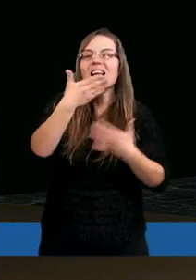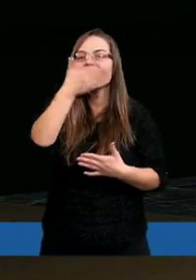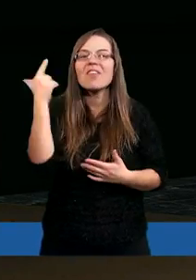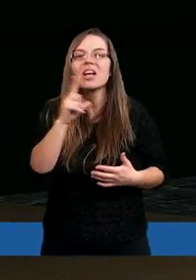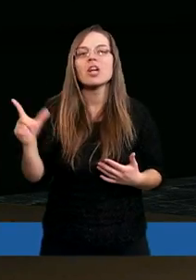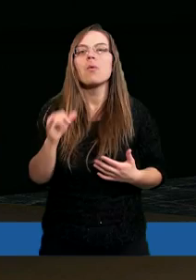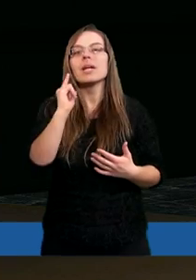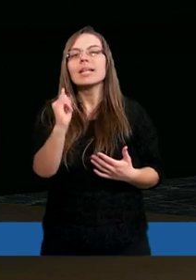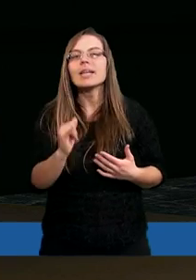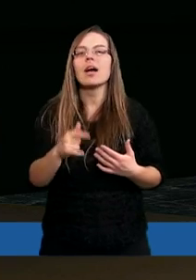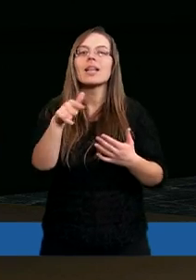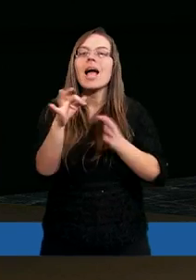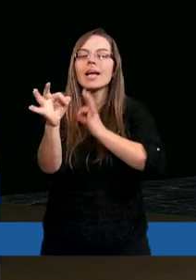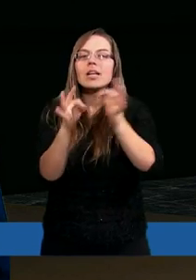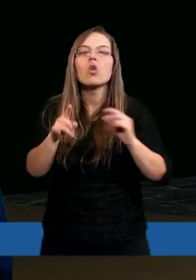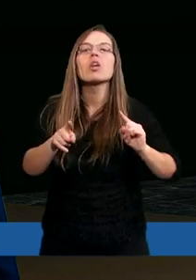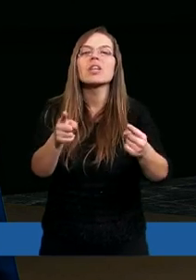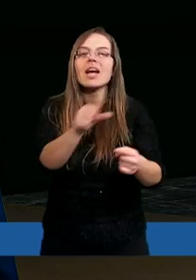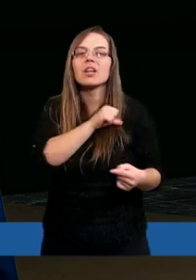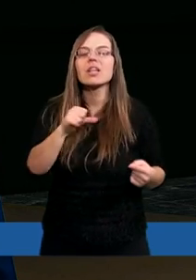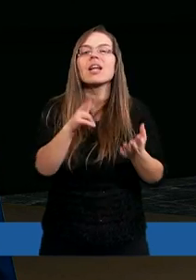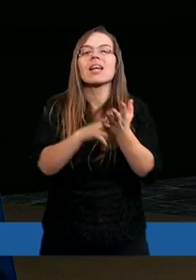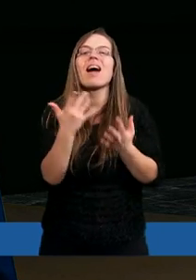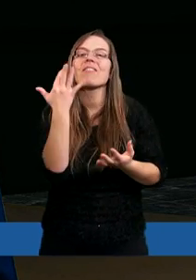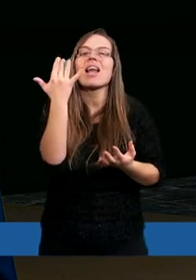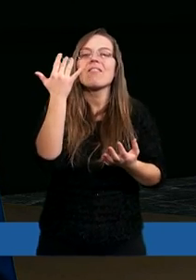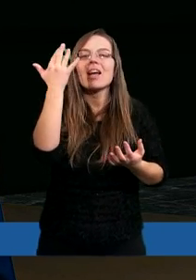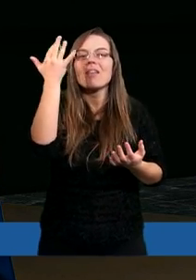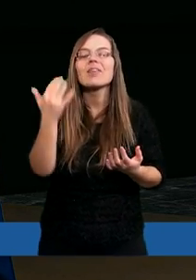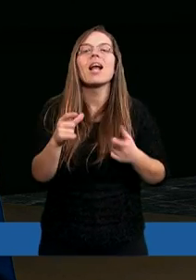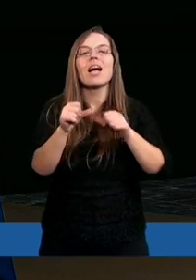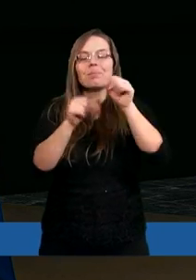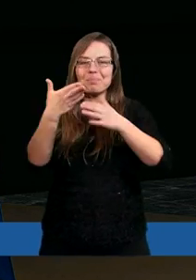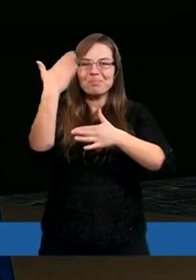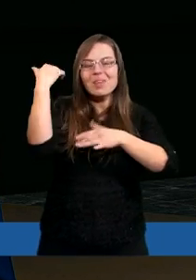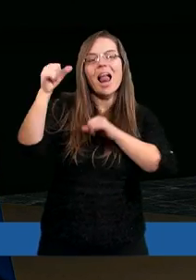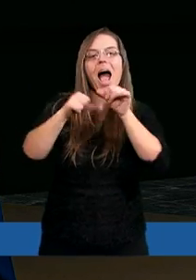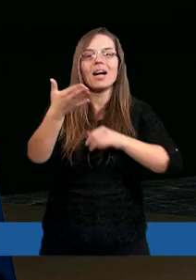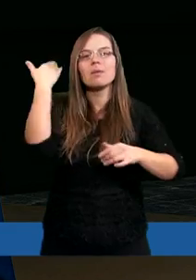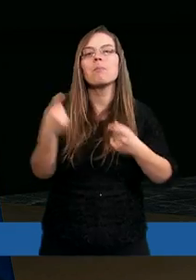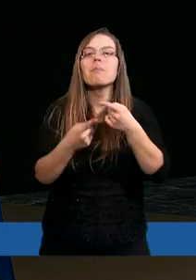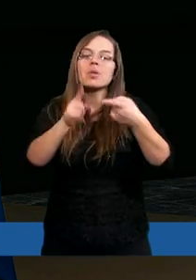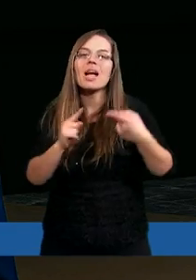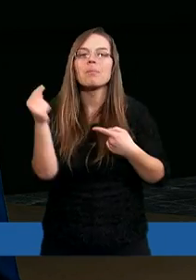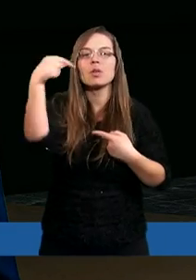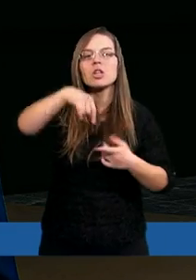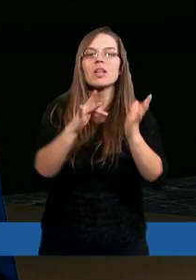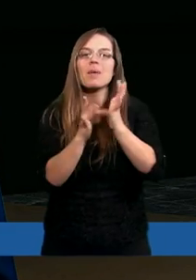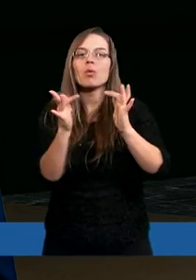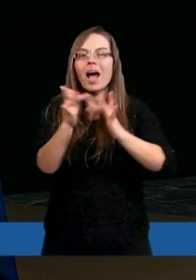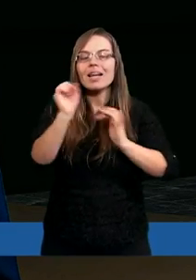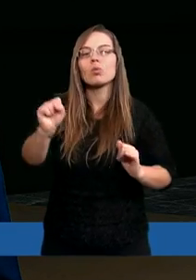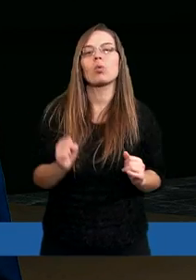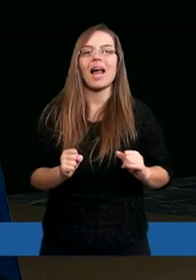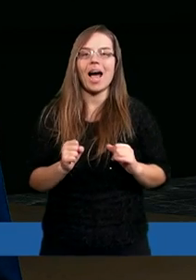i ta historia dzieje się na wiele, wiele setek lat przed przyjściem Jezusa